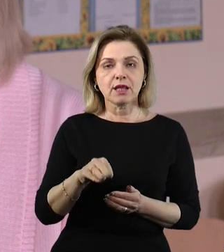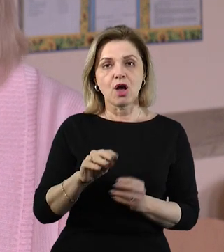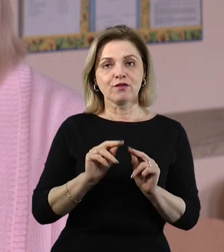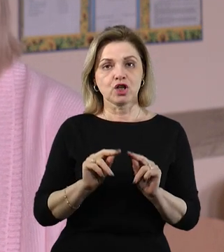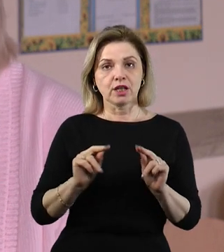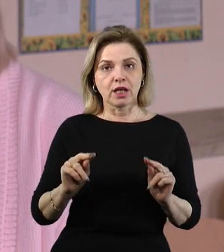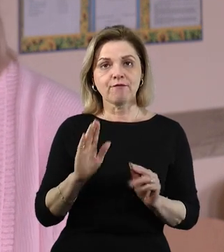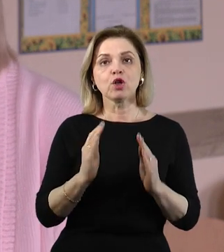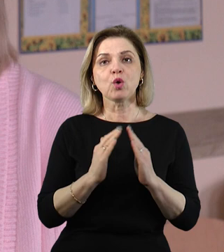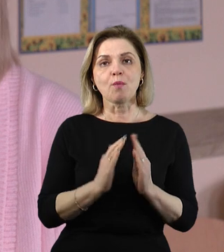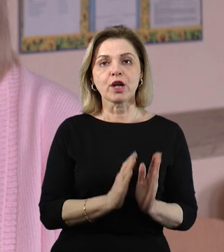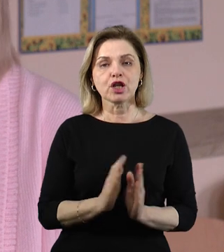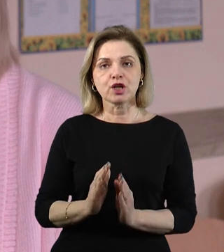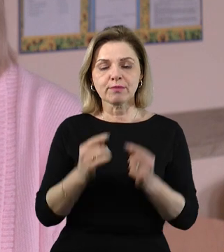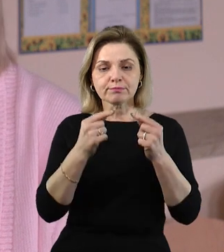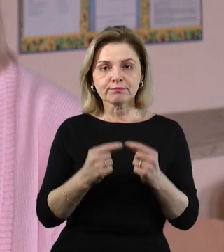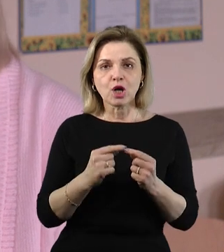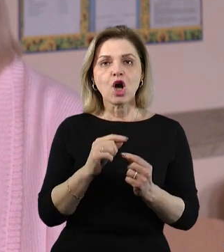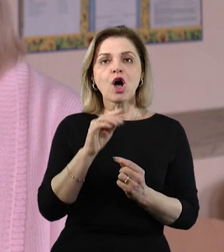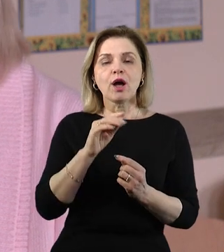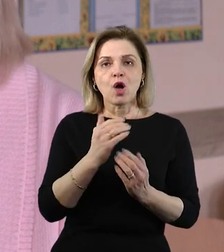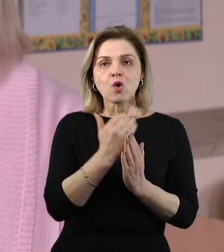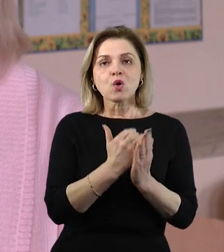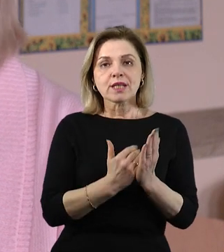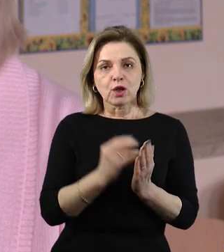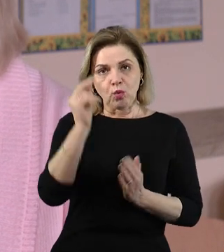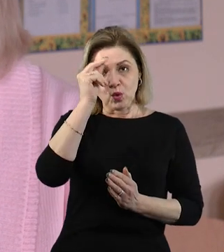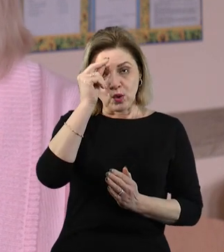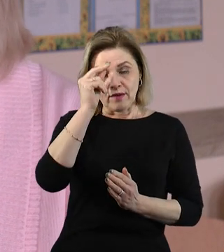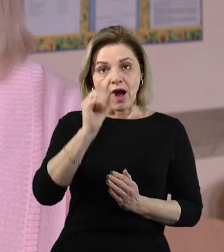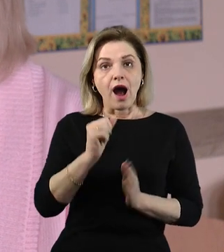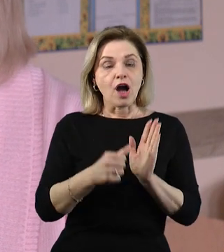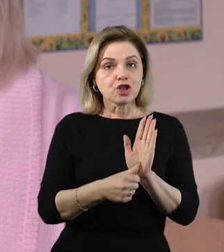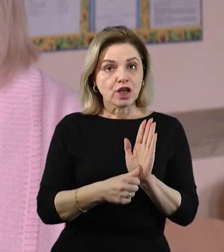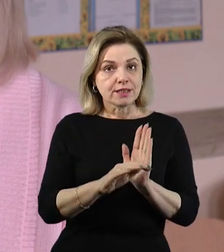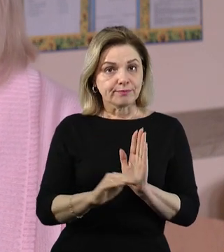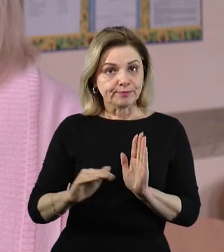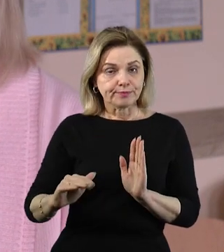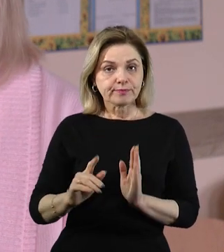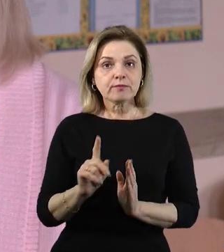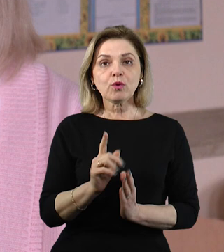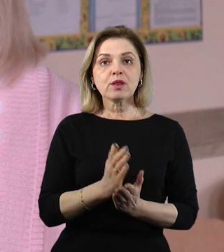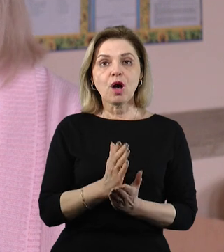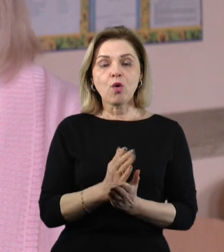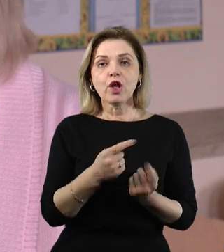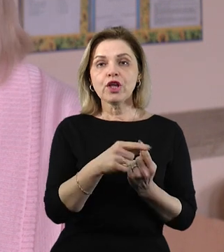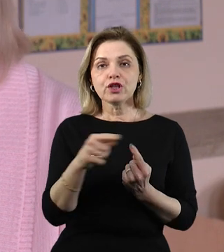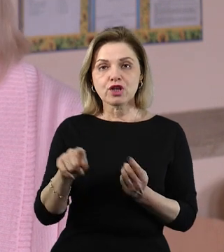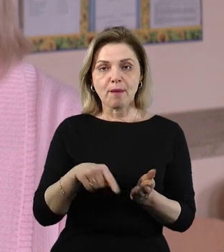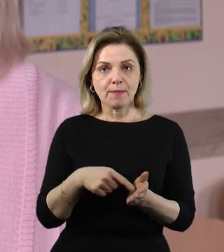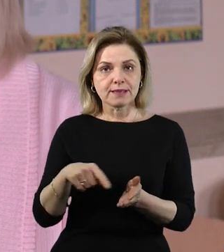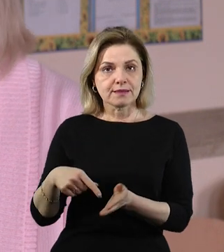режимі, відповідно, розкладу уроків. Шість учнів, які знаходяться в інших